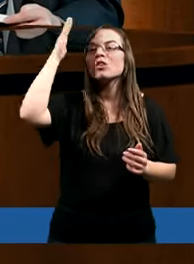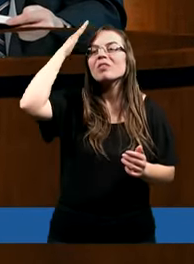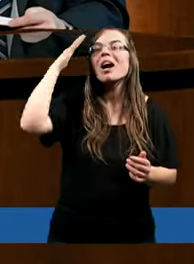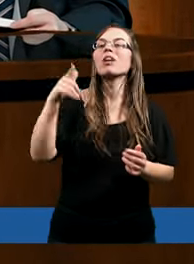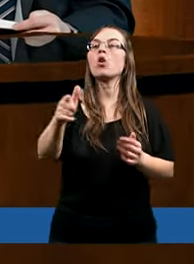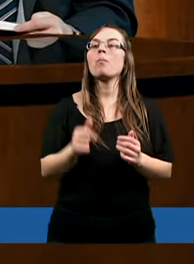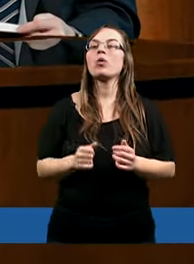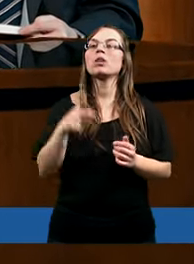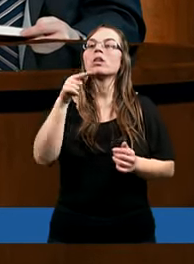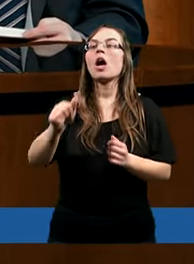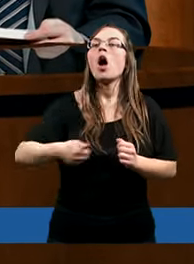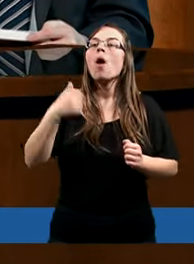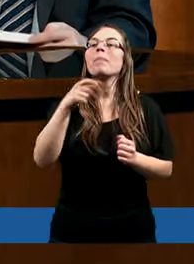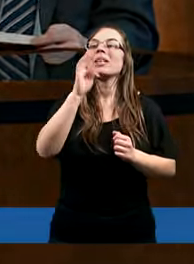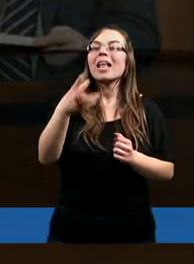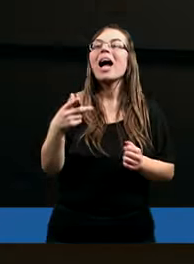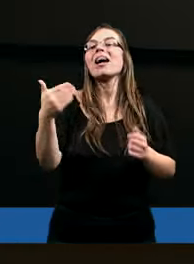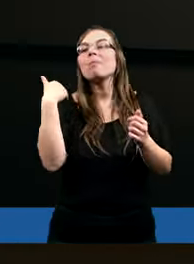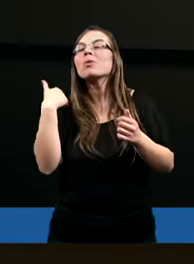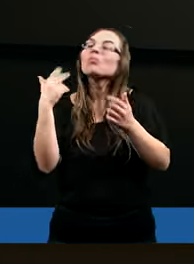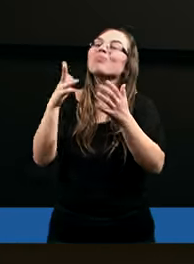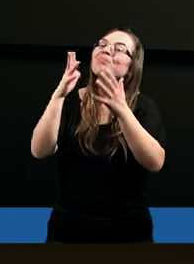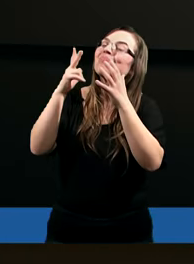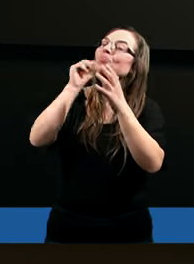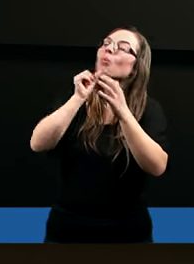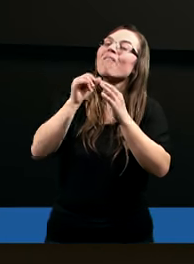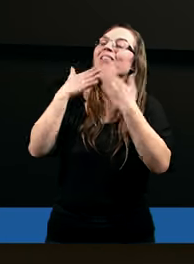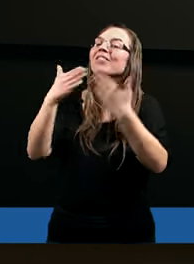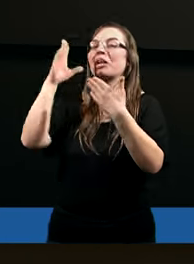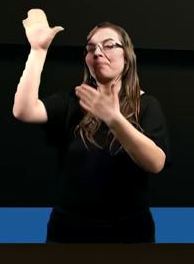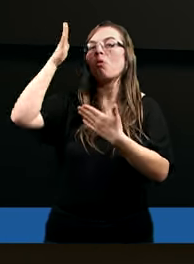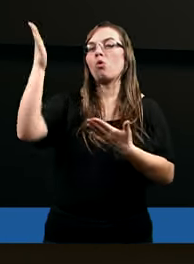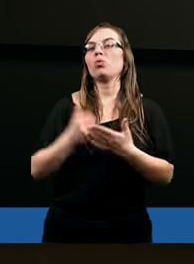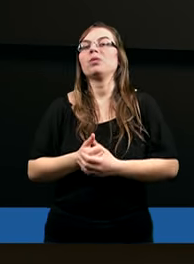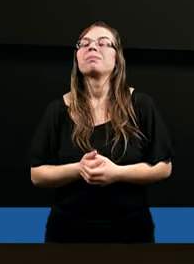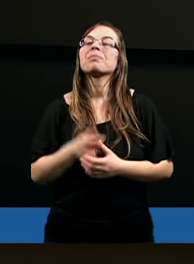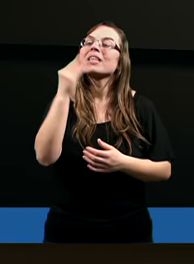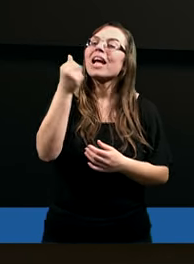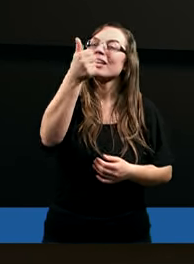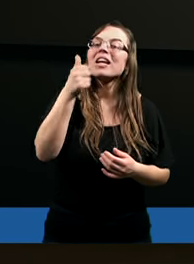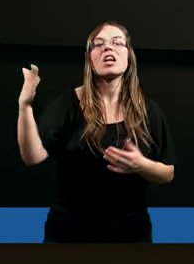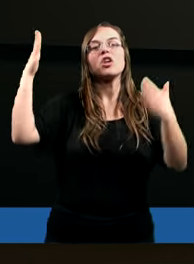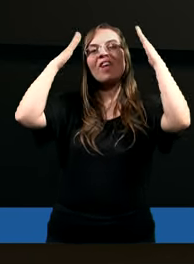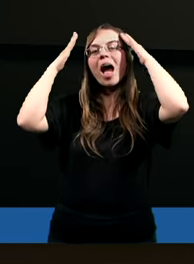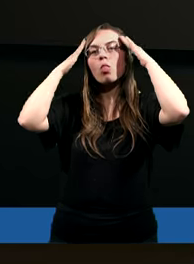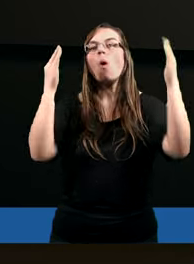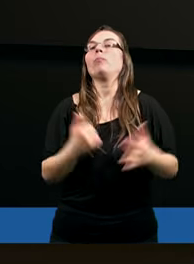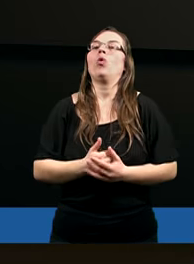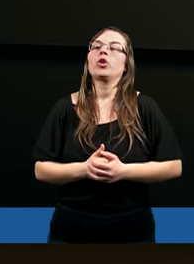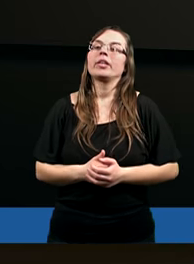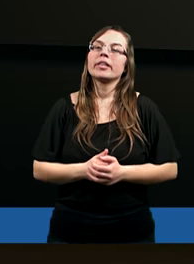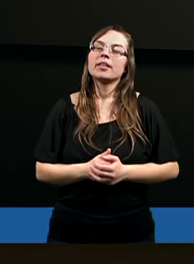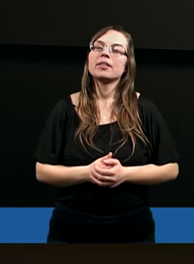Powinien być. Oby takim był. No i jeszcze jedna świadomość,